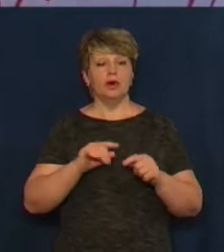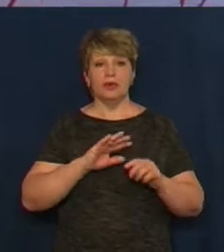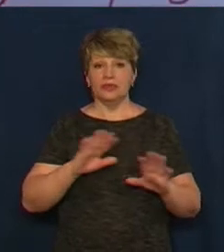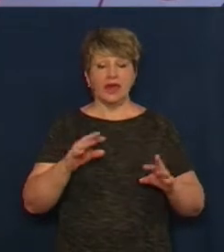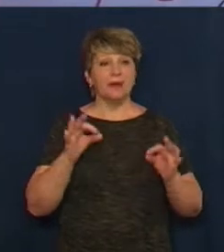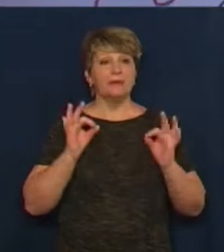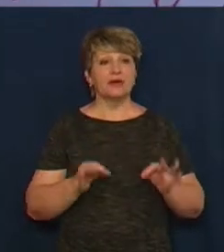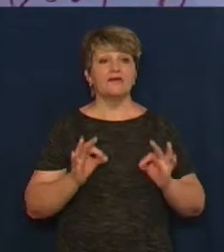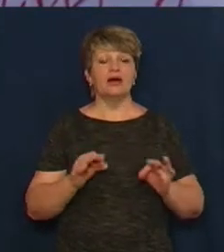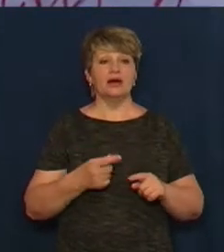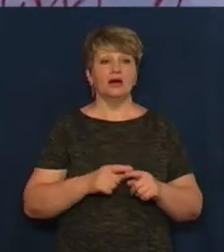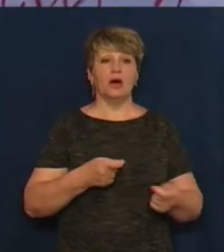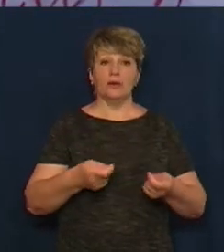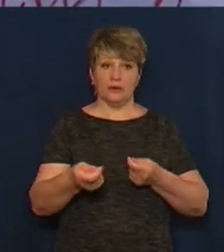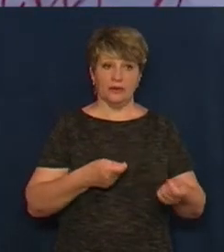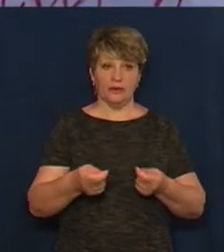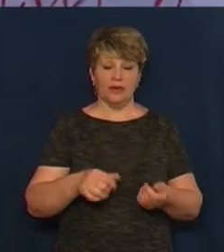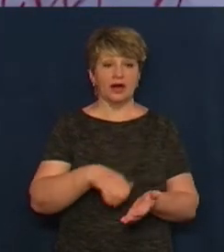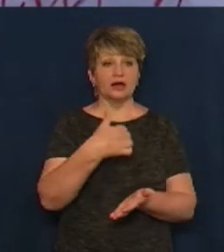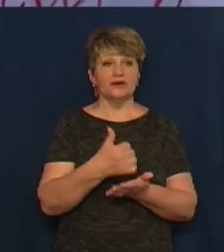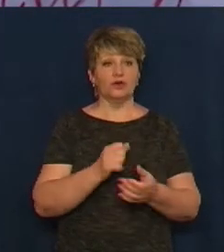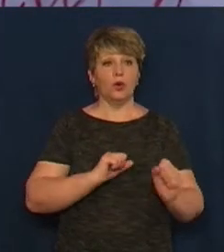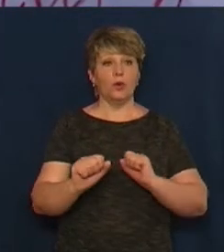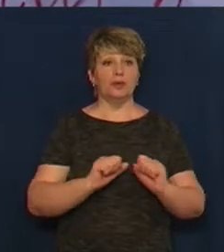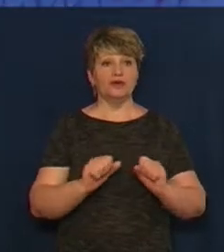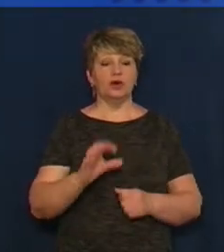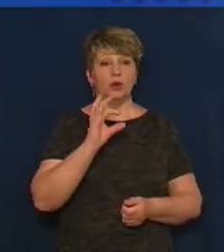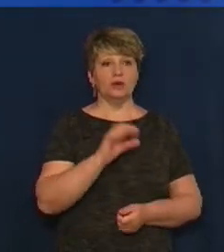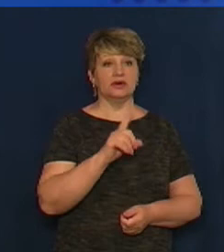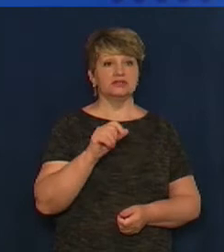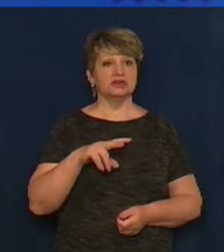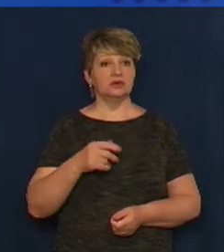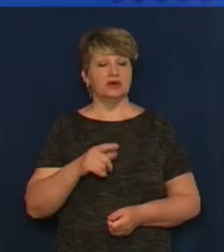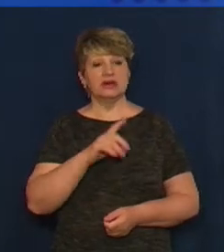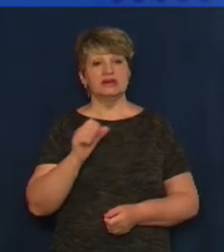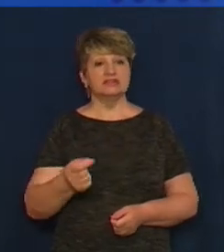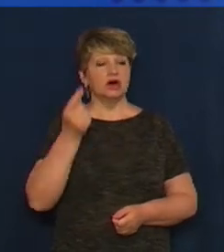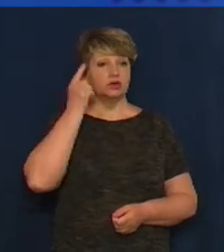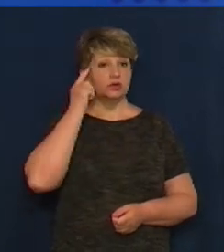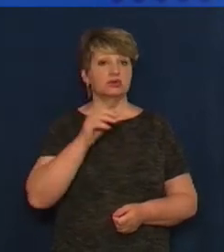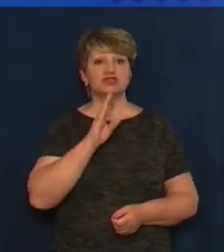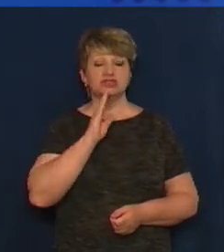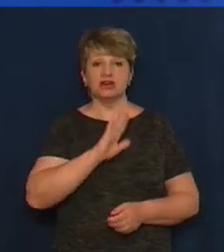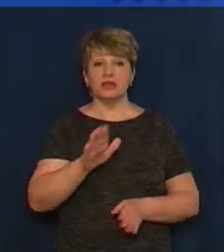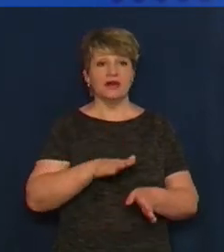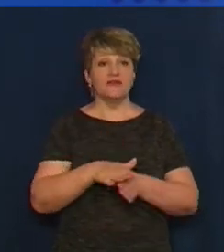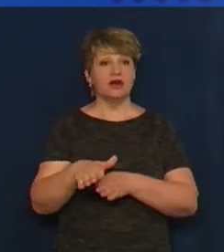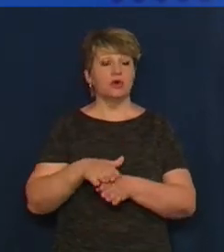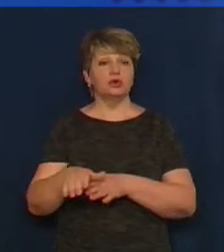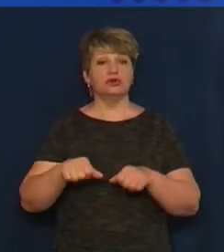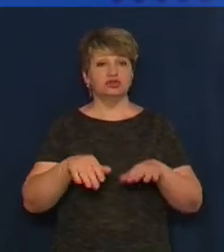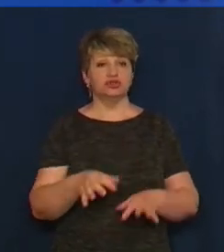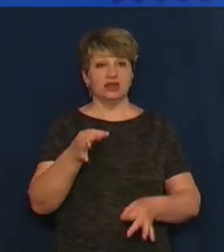дій керівниці Головного управління Держгеокадастру області Ольги Залоги. На думку Сергія Войченка, жінка не виконує рішення суддів і не надає